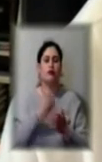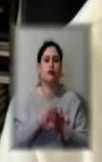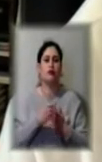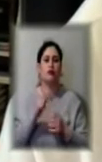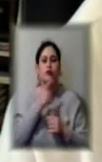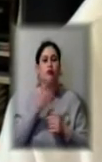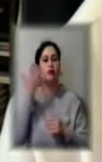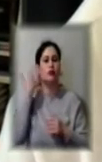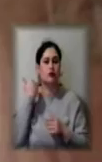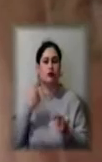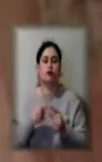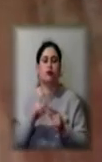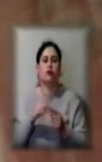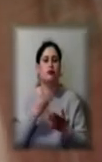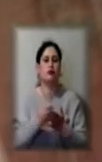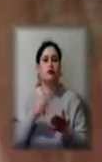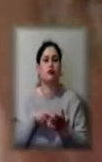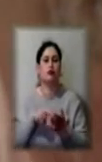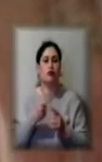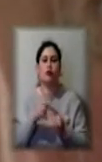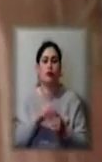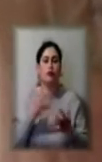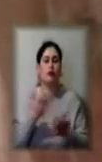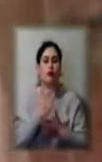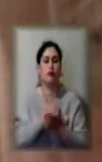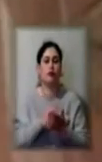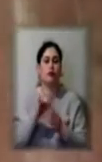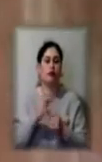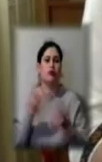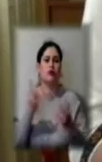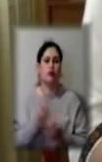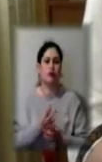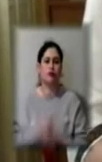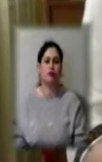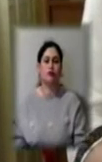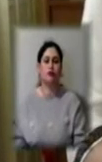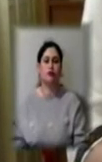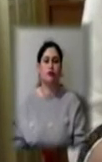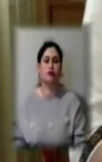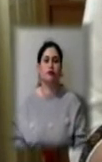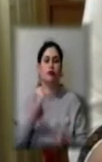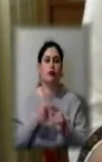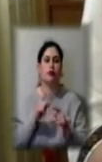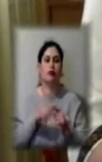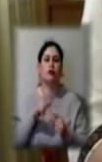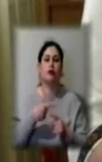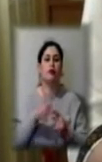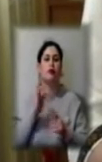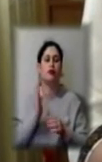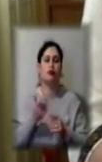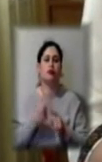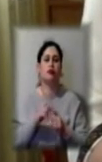Вона в свою чергу становила трохи більше половини від необхідної. Як це буде нам по грошам